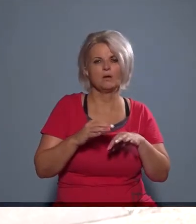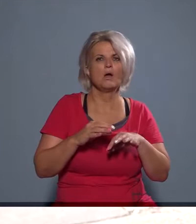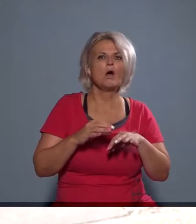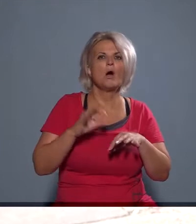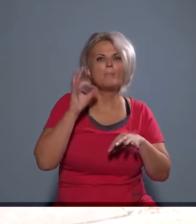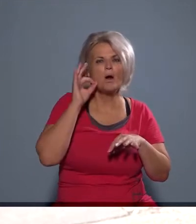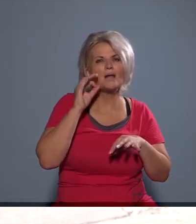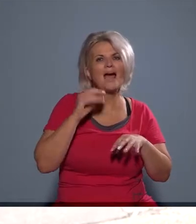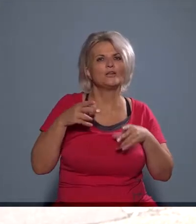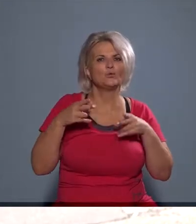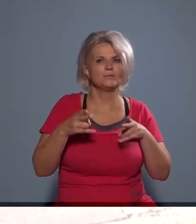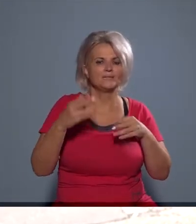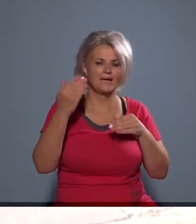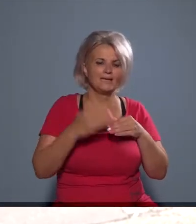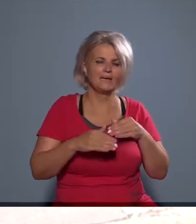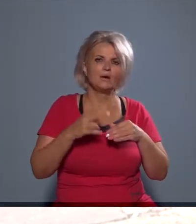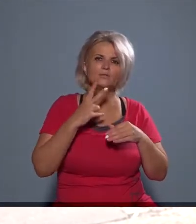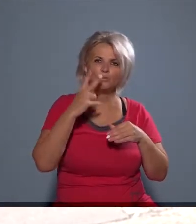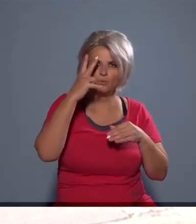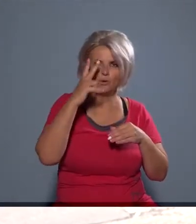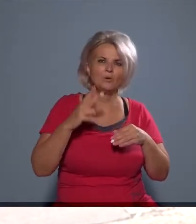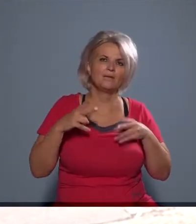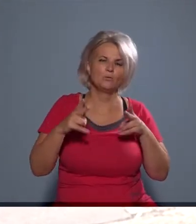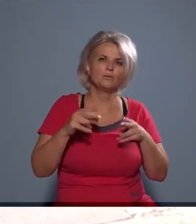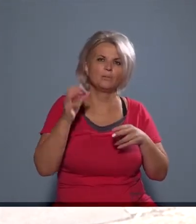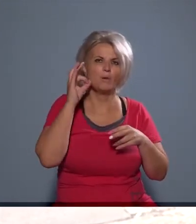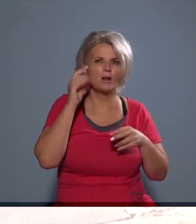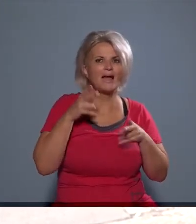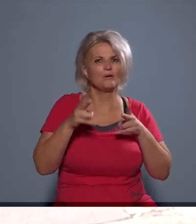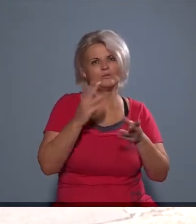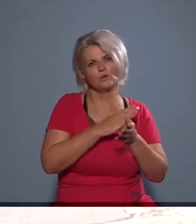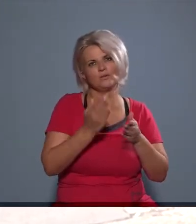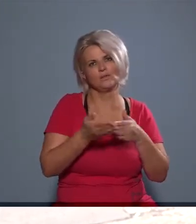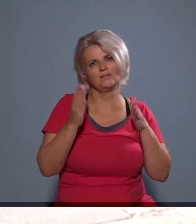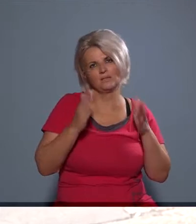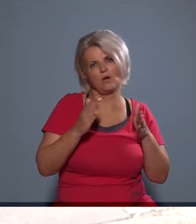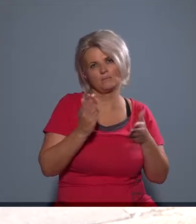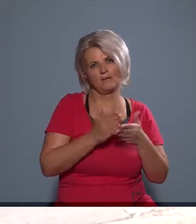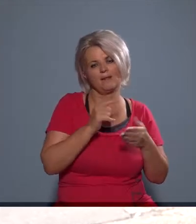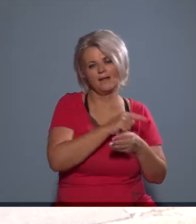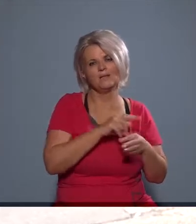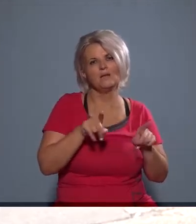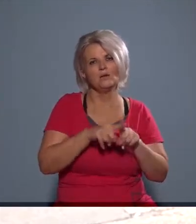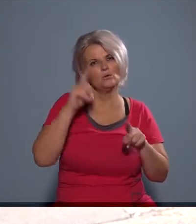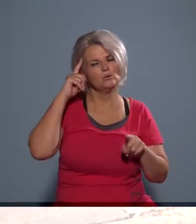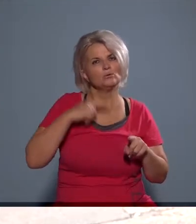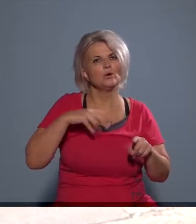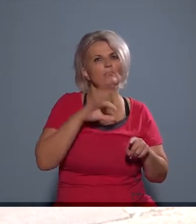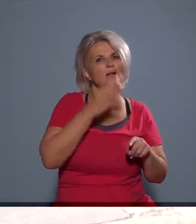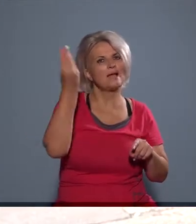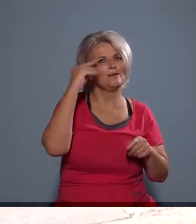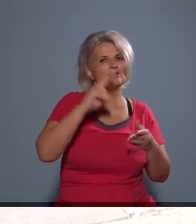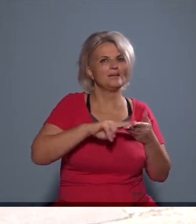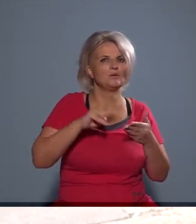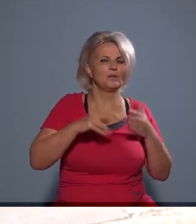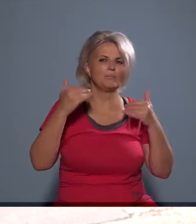a Balkán utcáig tartó részt, az ülőút és a Balkán utca követi szakasz felelt meg. Én úgy tudom, hogy a polgármest évadalban